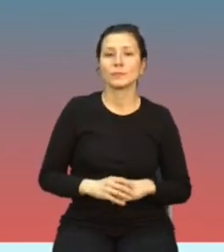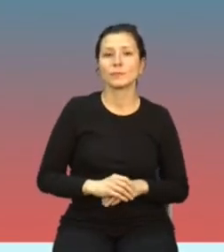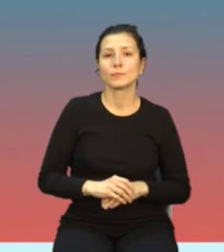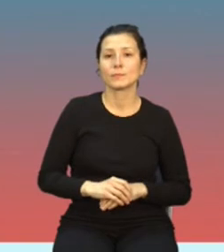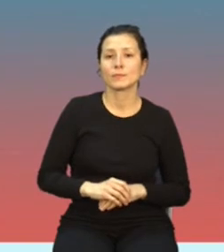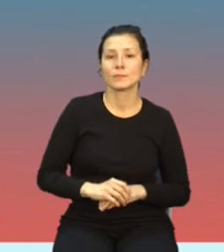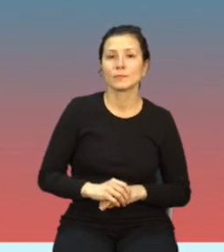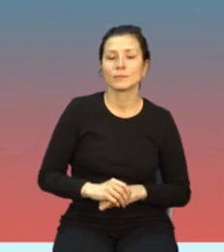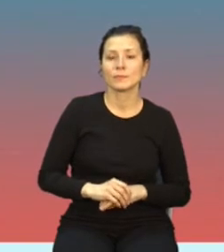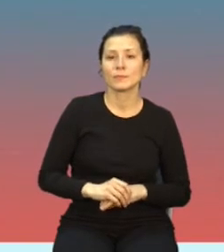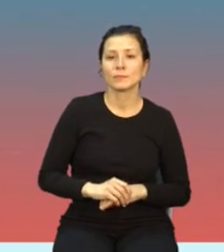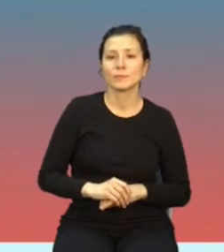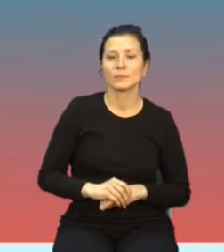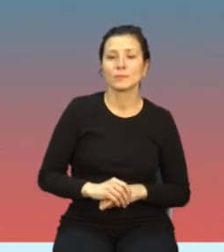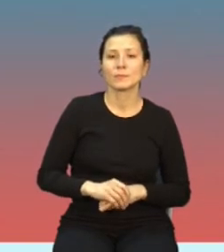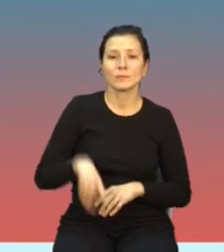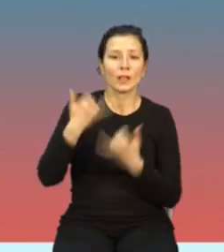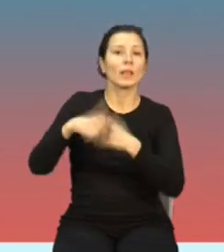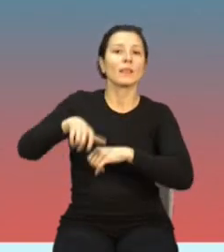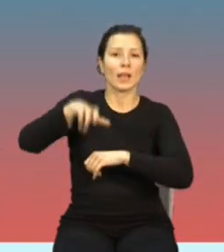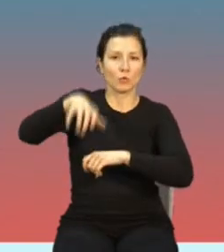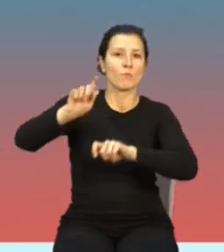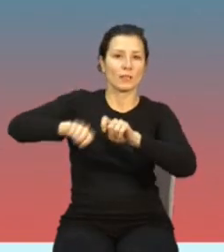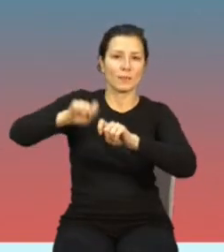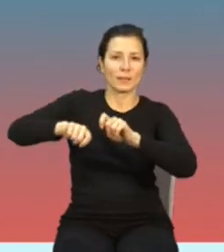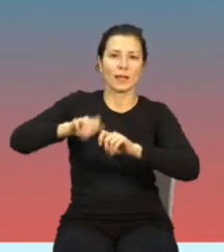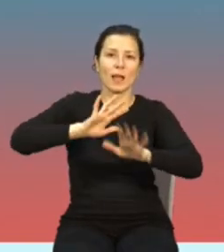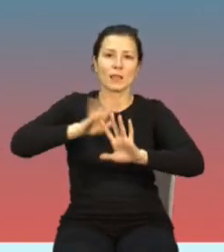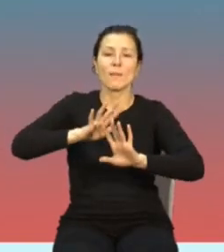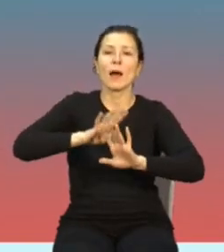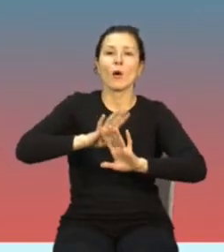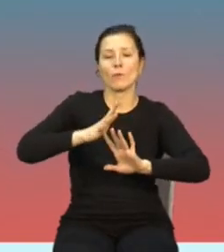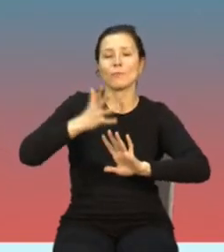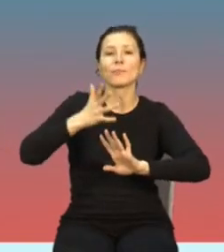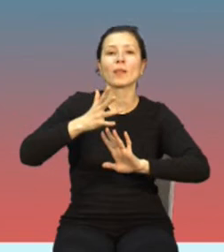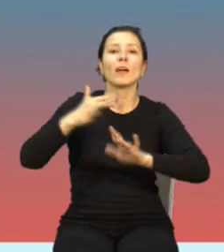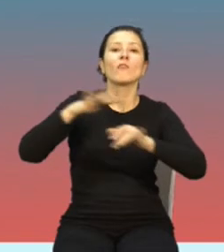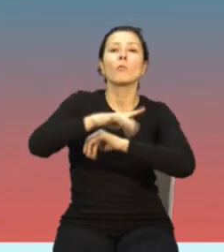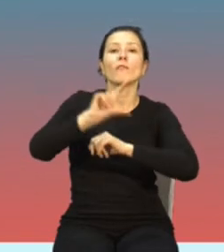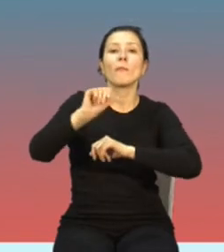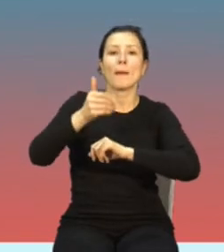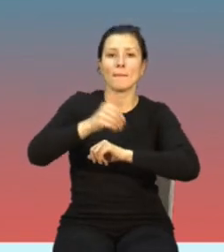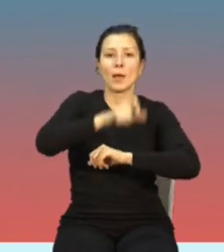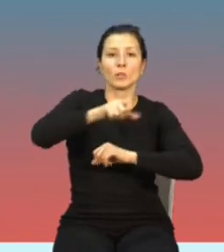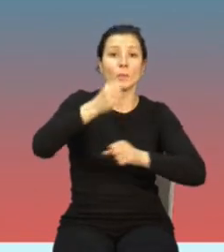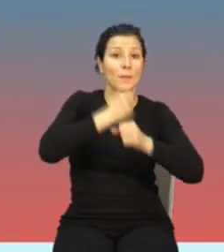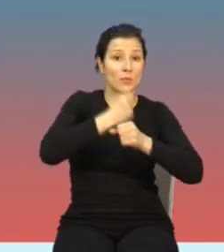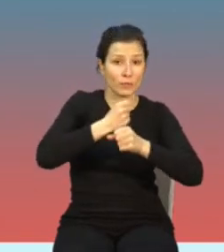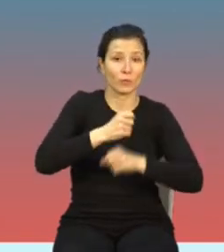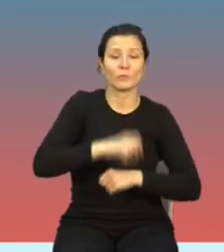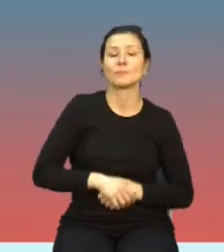pole elektromagnetycznego w miejscu pracy. W związku z tym jest inny organ, który wymaga